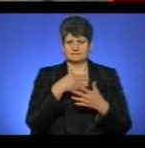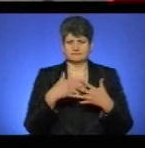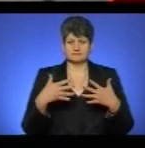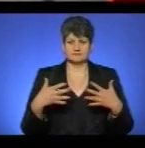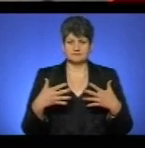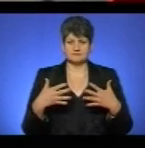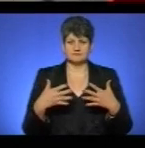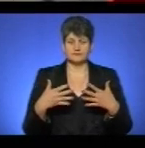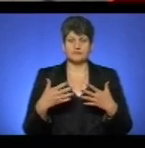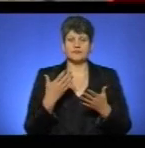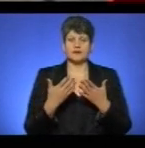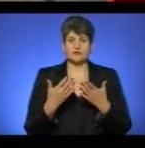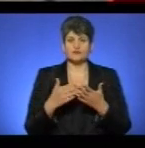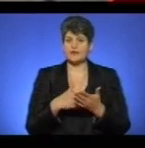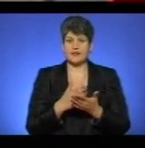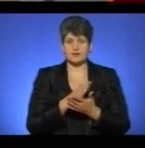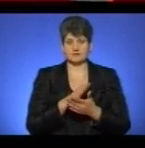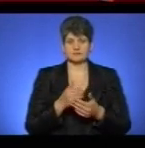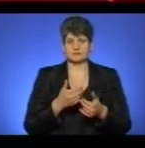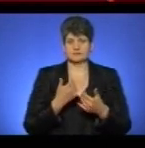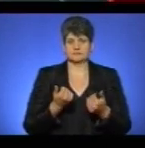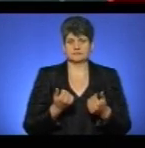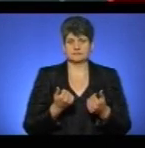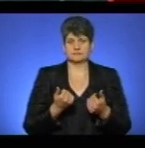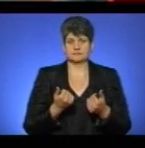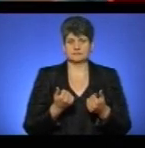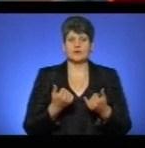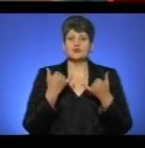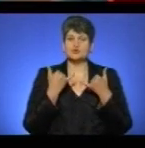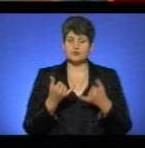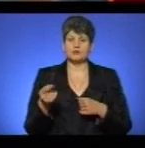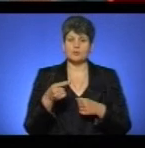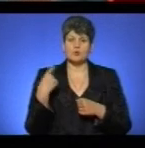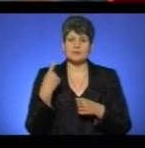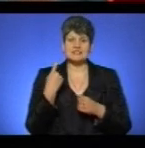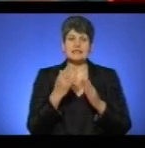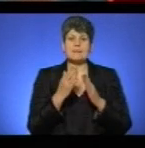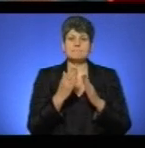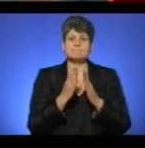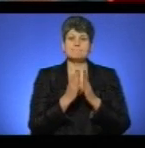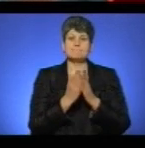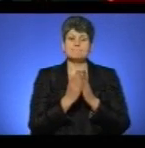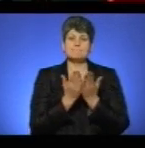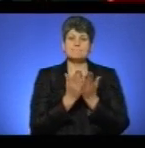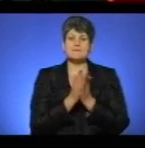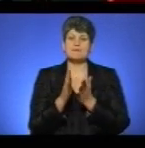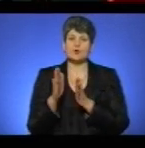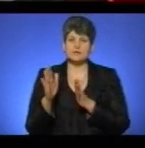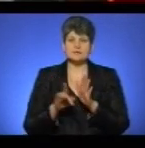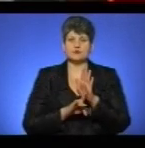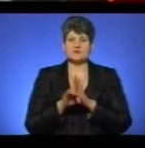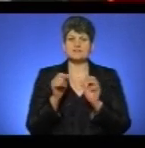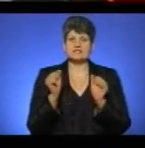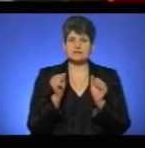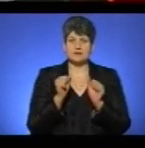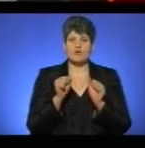Вони неякісні, звісно, добре. Сьогодні у Тернопільській обласній бібліотеці для молоді розпочався зимовий ІТ-табір.